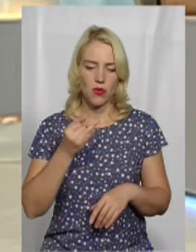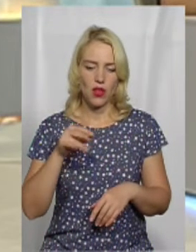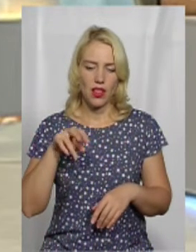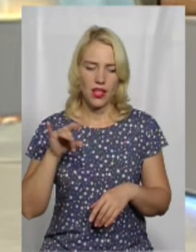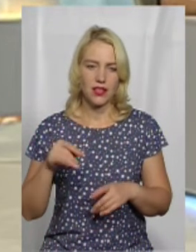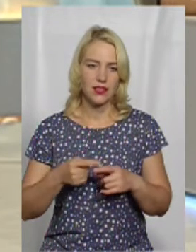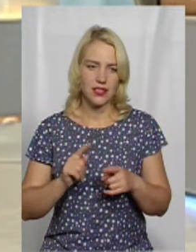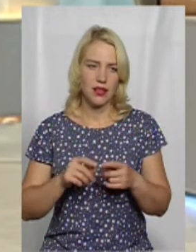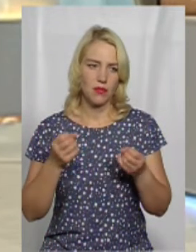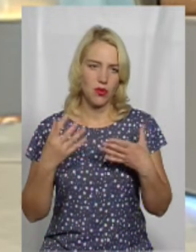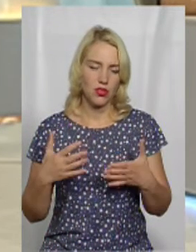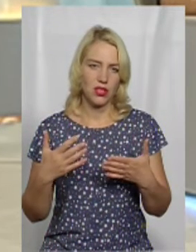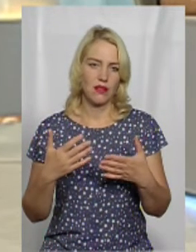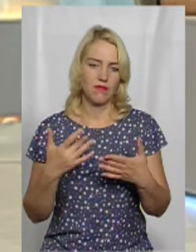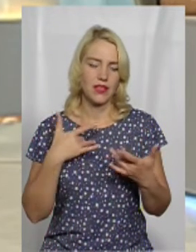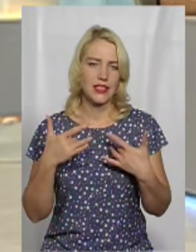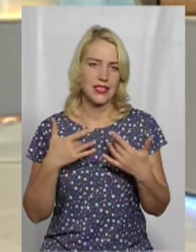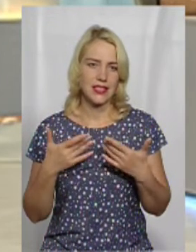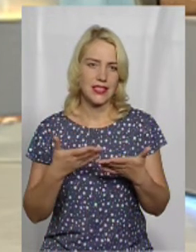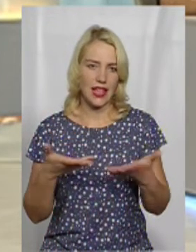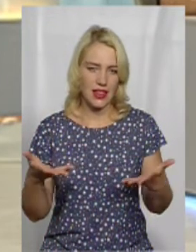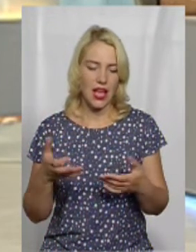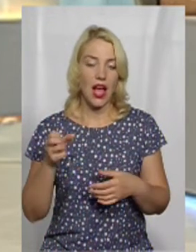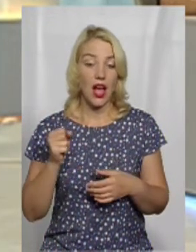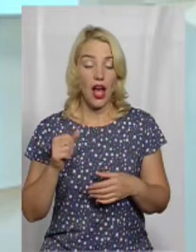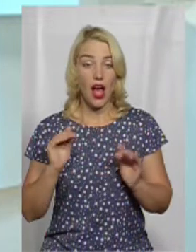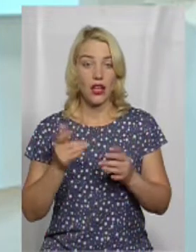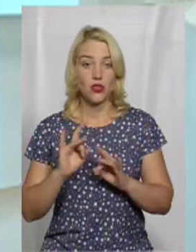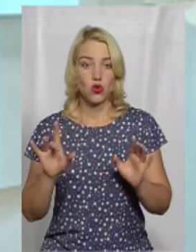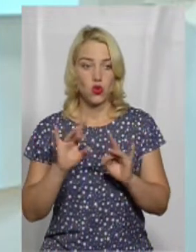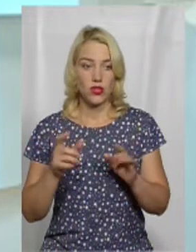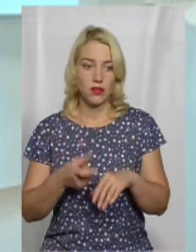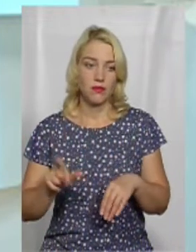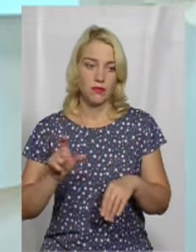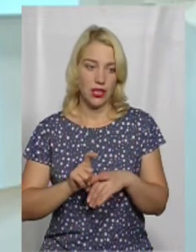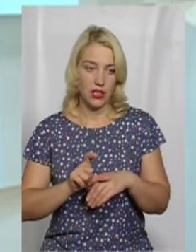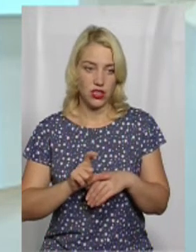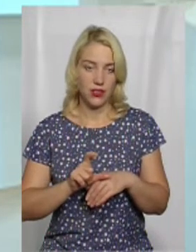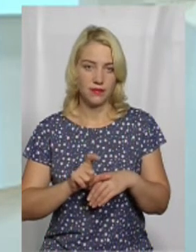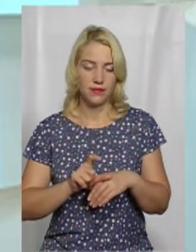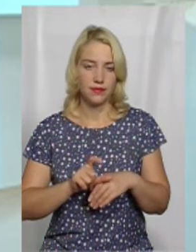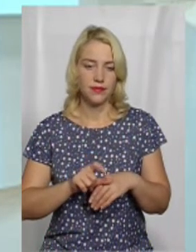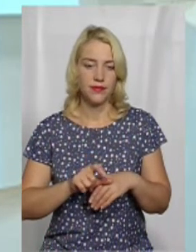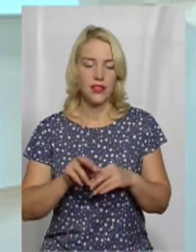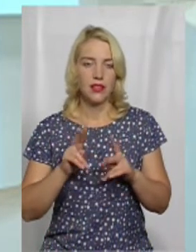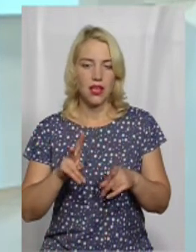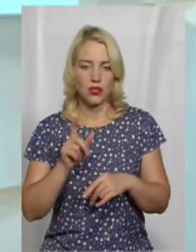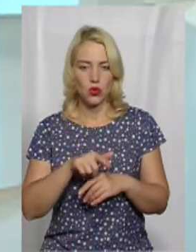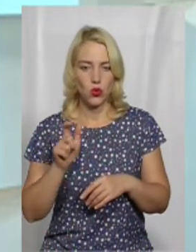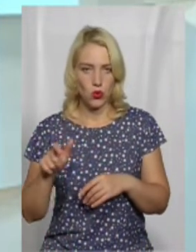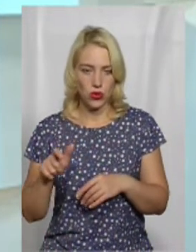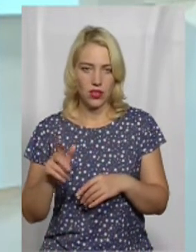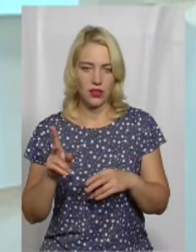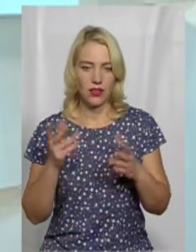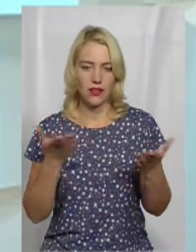сцена, і просто це буде такий момент. От, а вже сюжет більше, тобто, а не просто от фабула в тому, як люди,